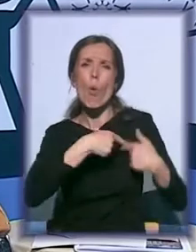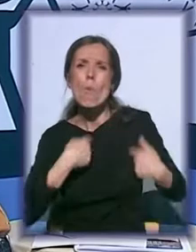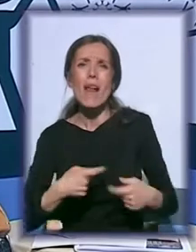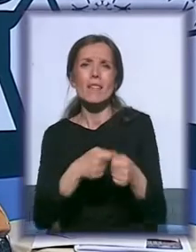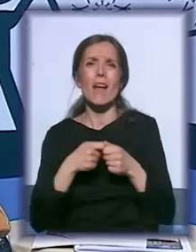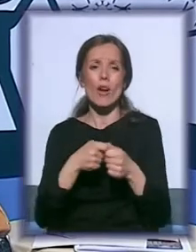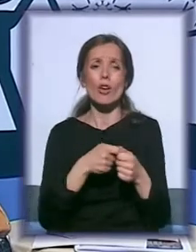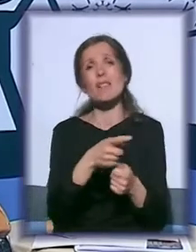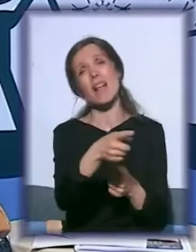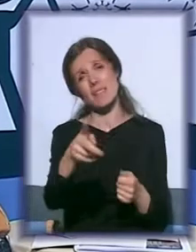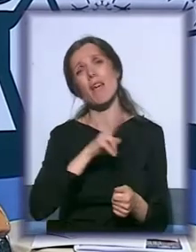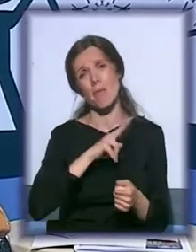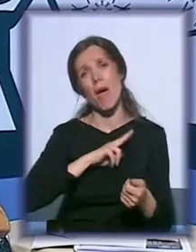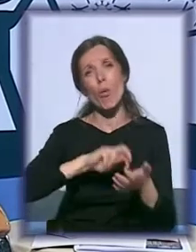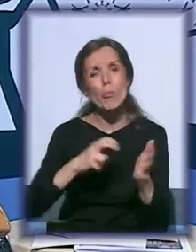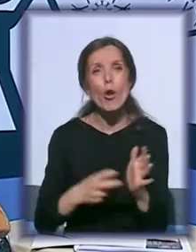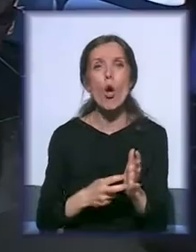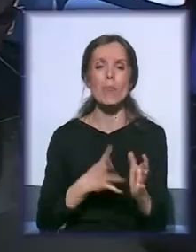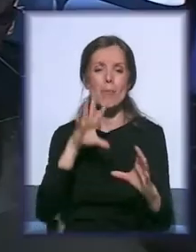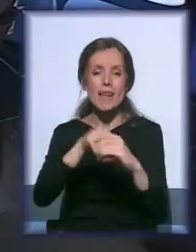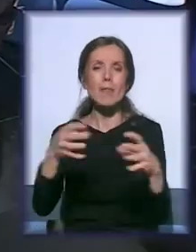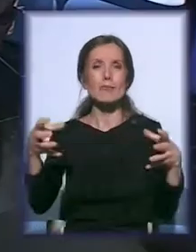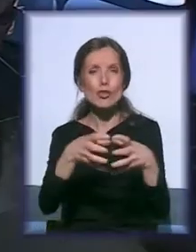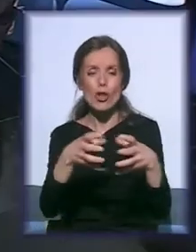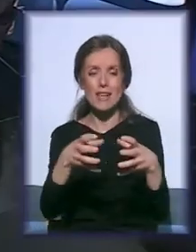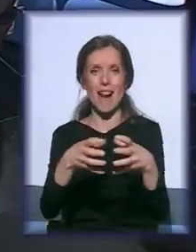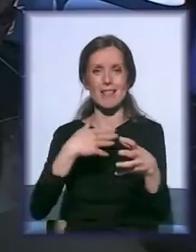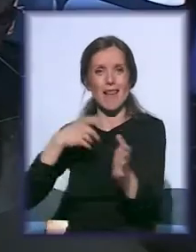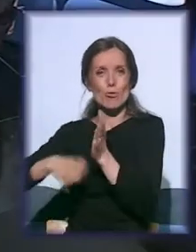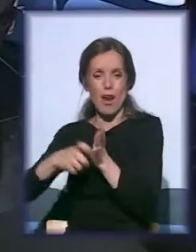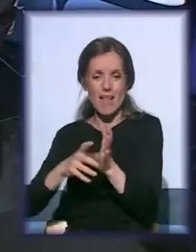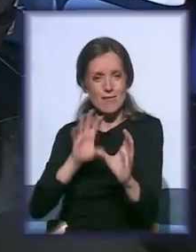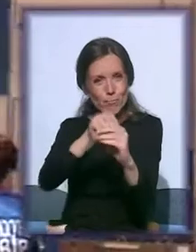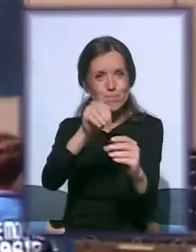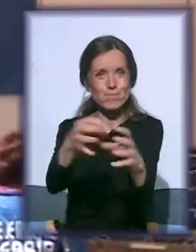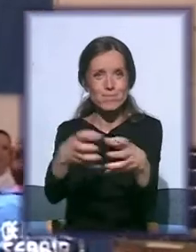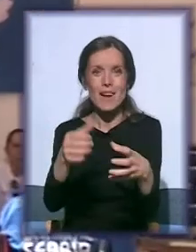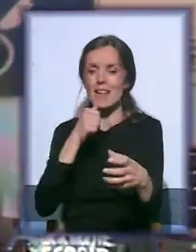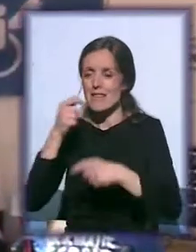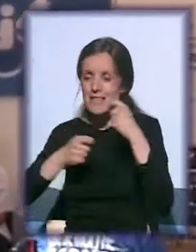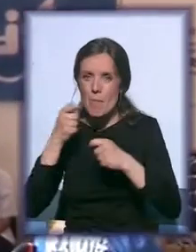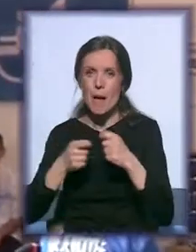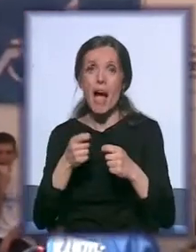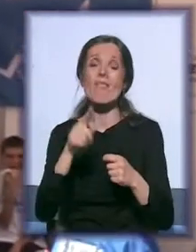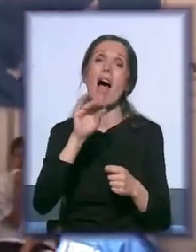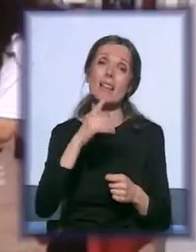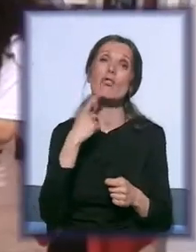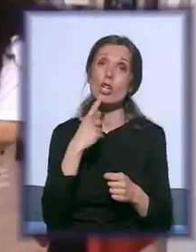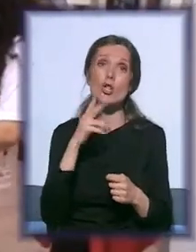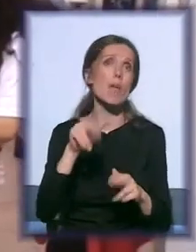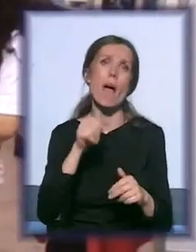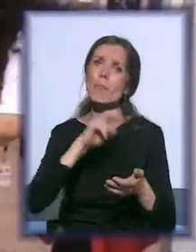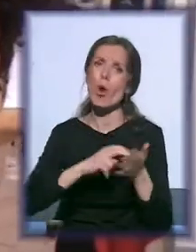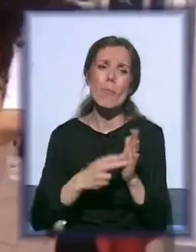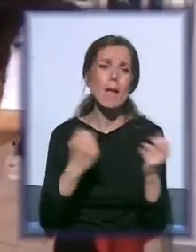inače imaju problem da socijalizuju i da svoju ciljnu grupu i da se bave tim svojim resorom. Ba i da uključu u aktivnosti. Tako je, da